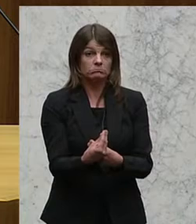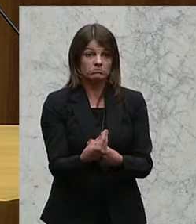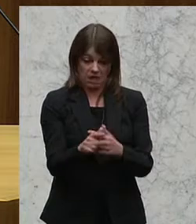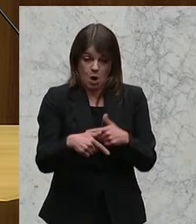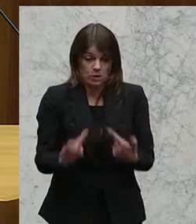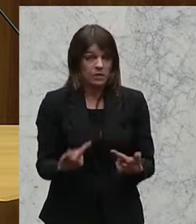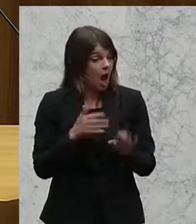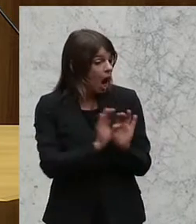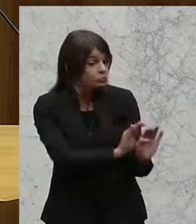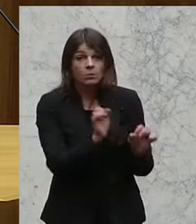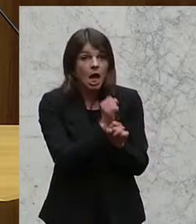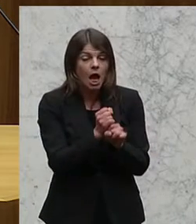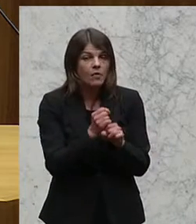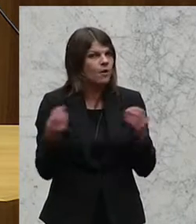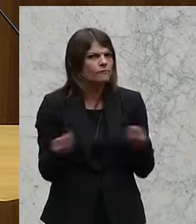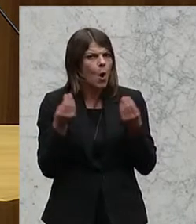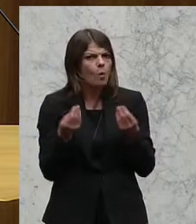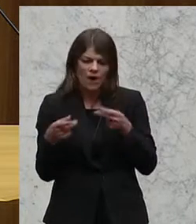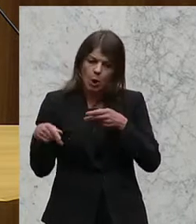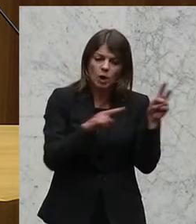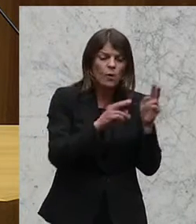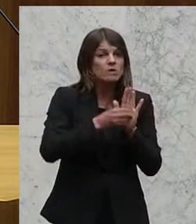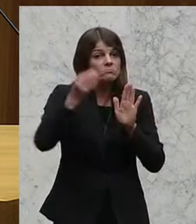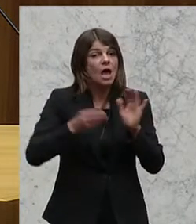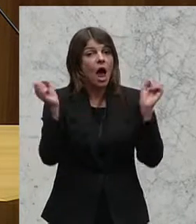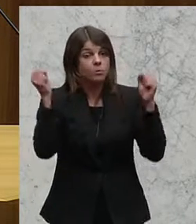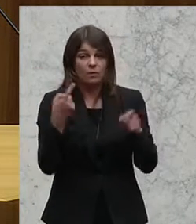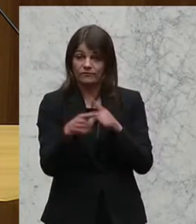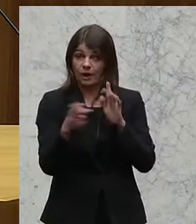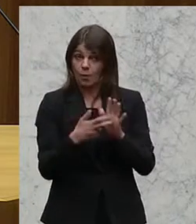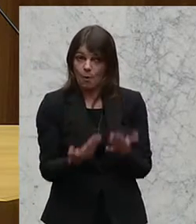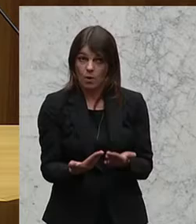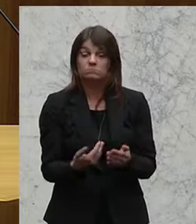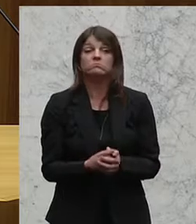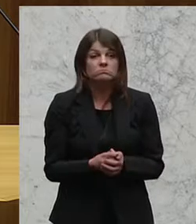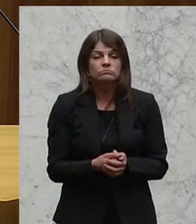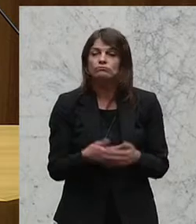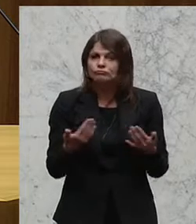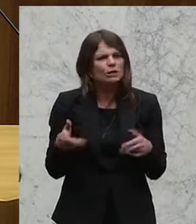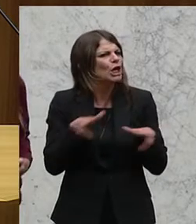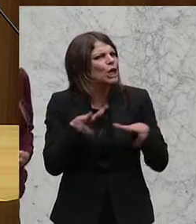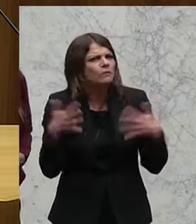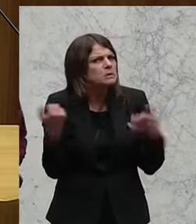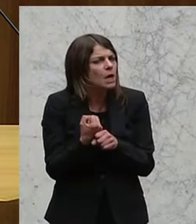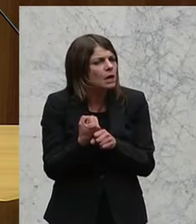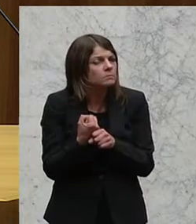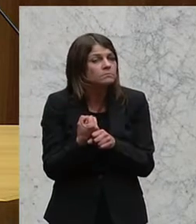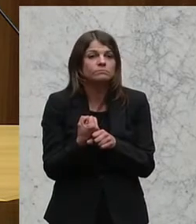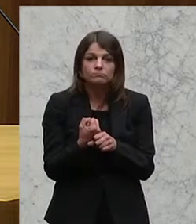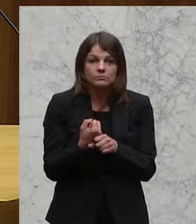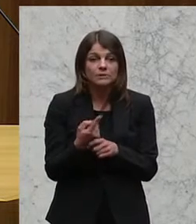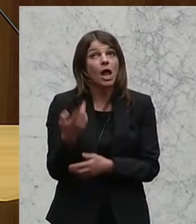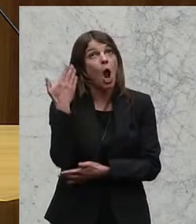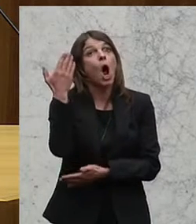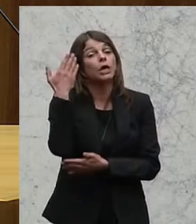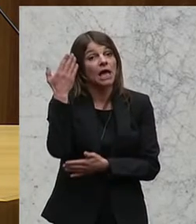nicht abschieben kann, weil die nötigen Rückführungsabkommen fehlen. Und was tut diese Regierung, die Gott